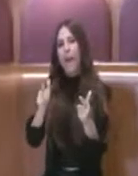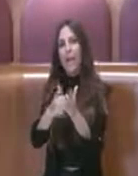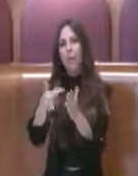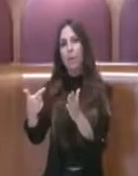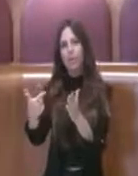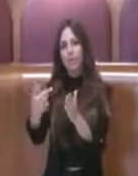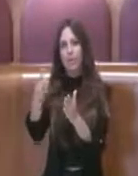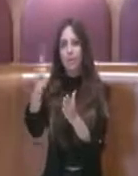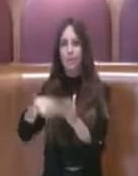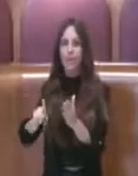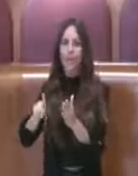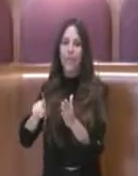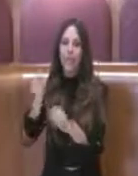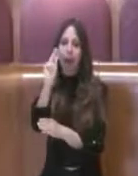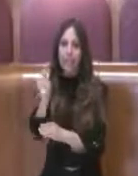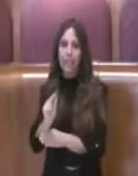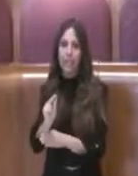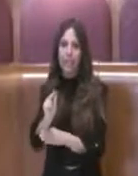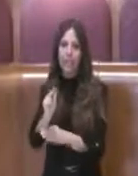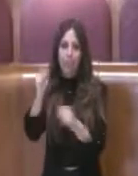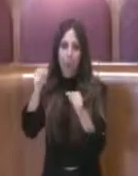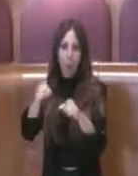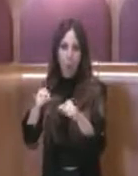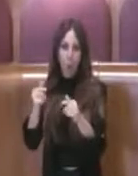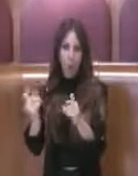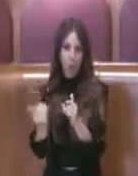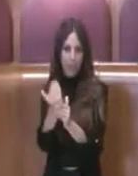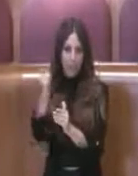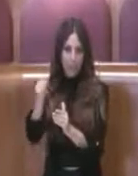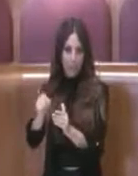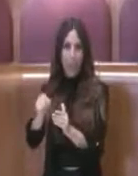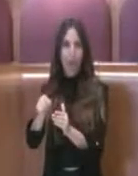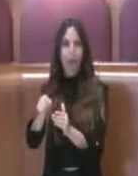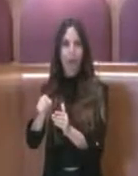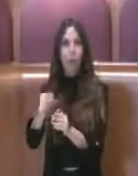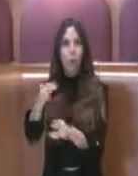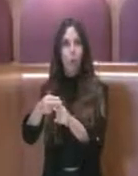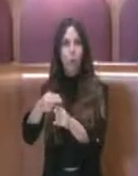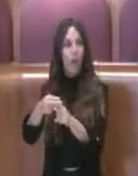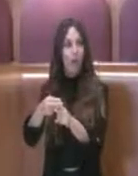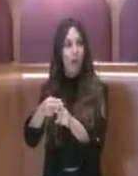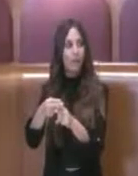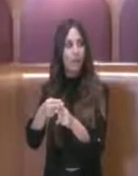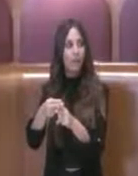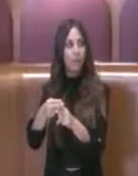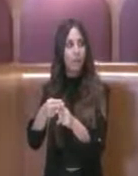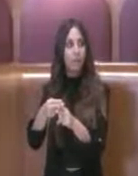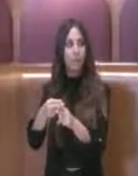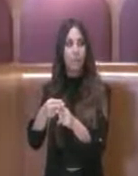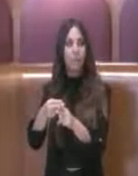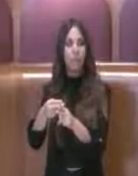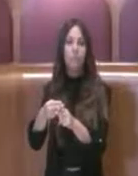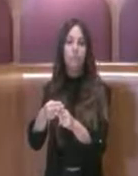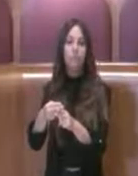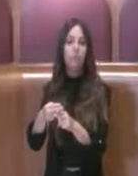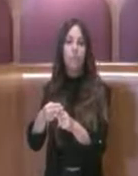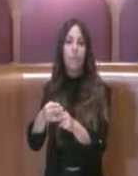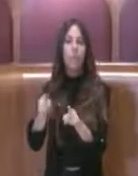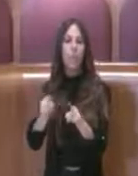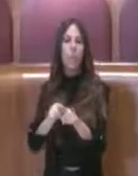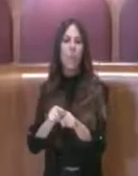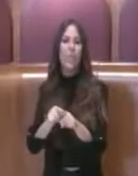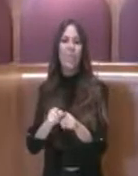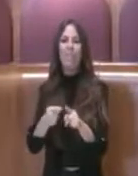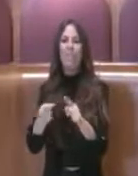contemporanea e artistica che avviene a Roma, quindi io tutta questa diatriba